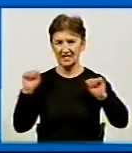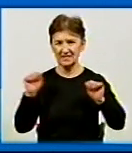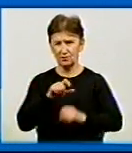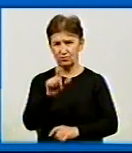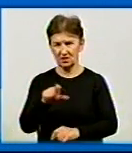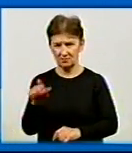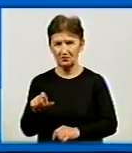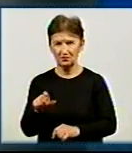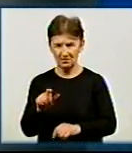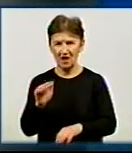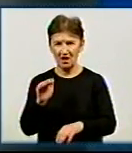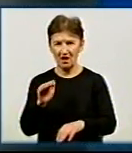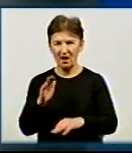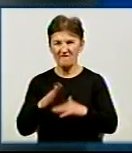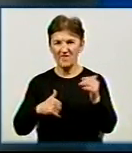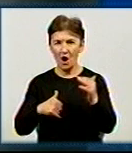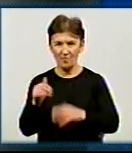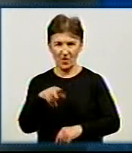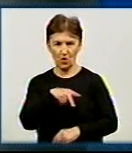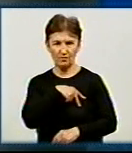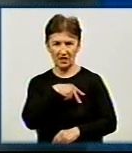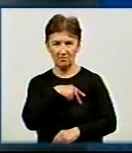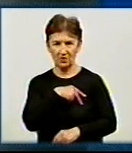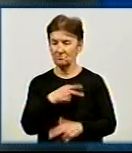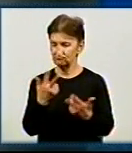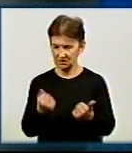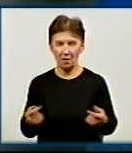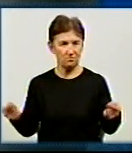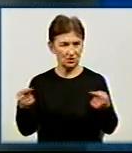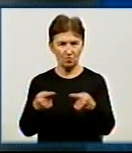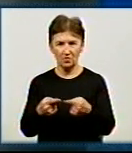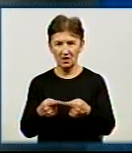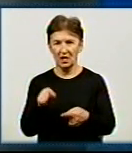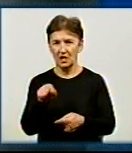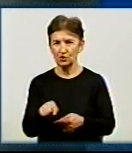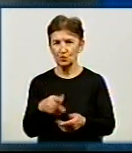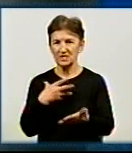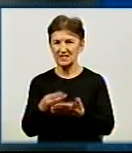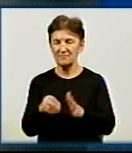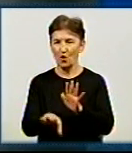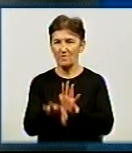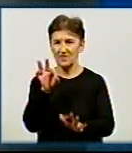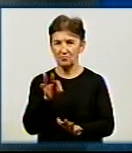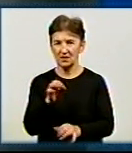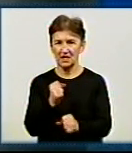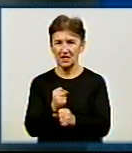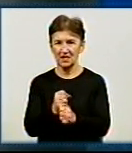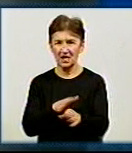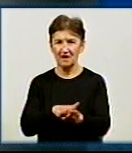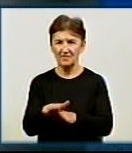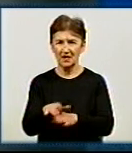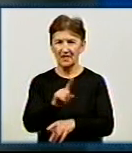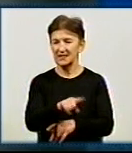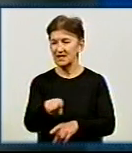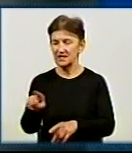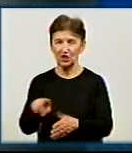премією? Безумовно, тому що тут свій вибір роблять ті люди, ті журналісти,